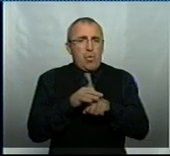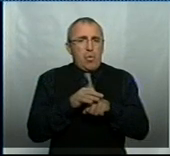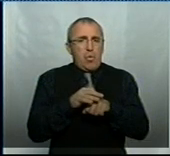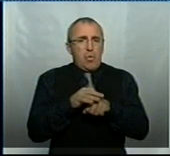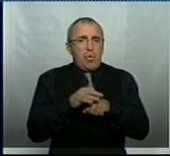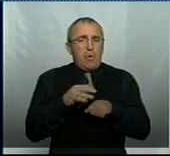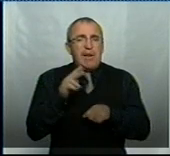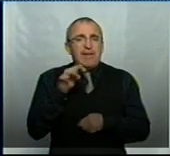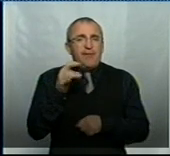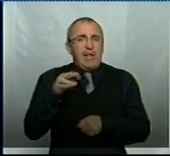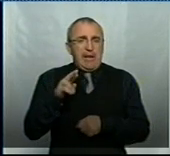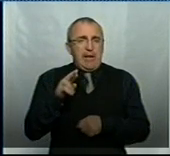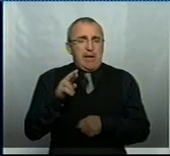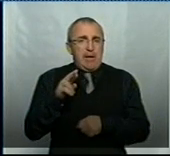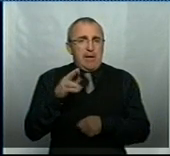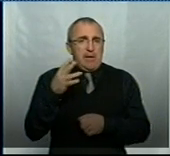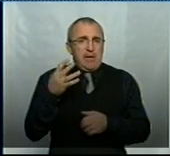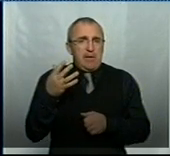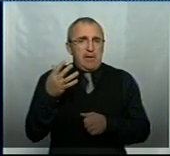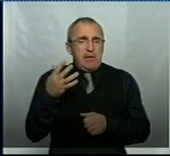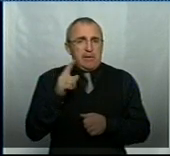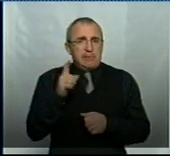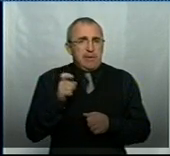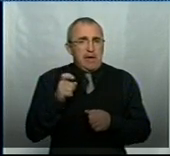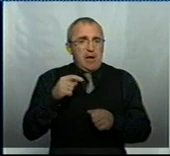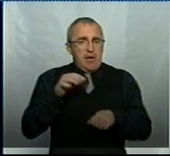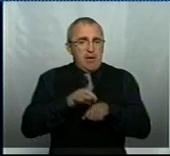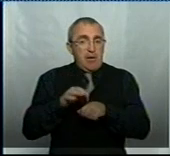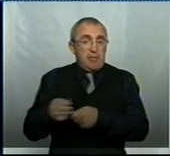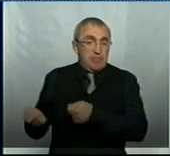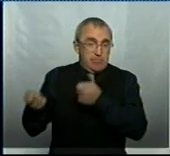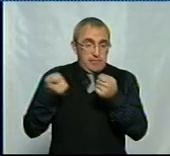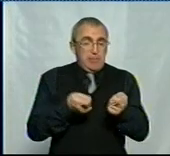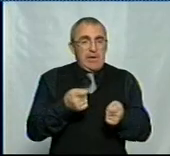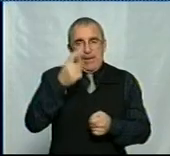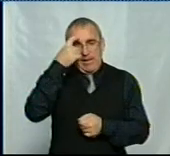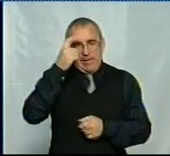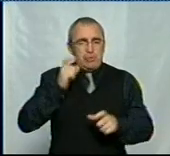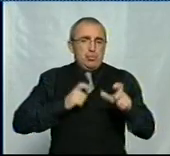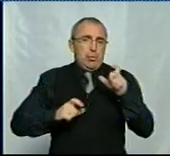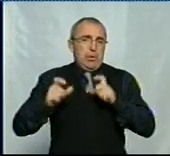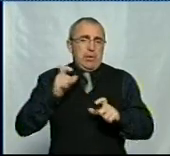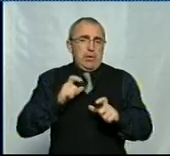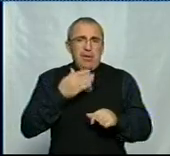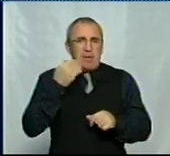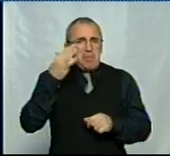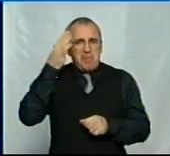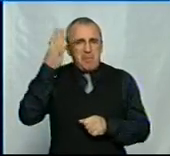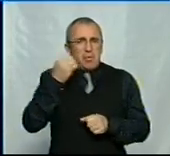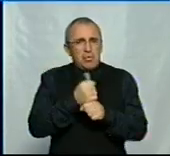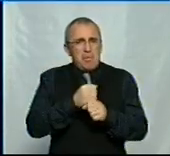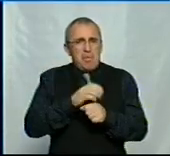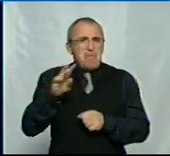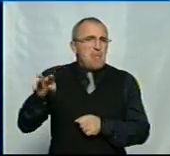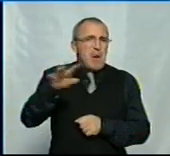бактерії, бо завезена дифтерія була саме індійськими студентами. Немає сенсу сьогодні зробити